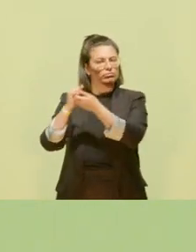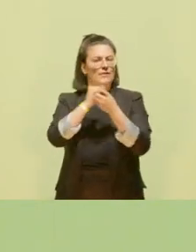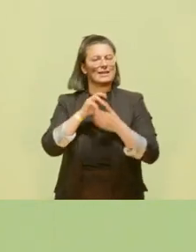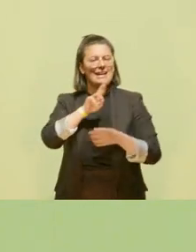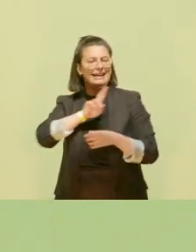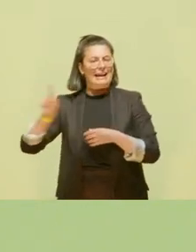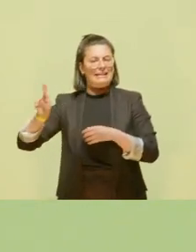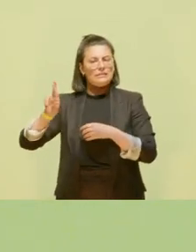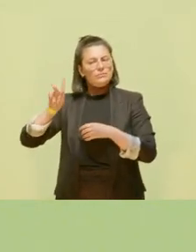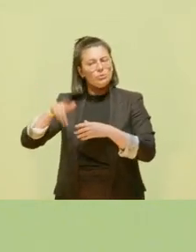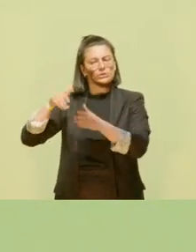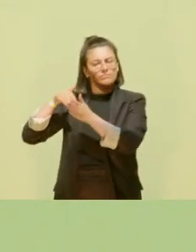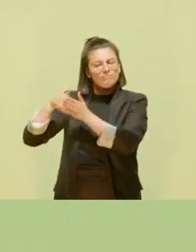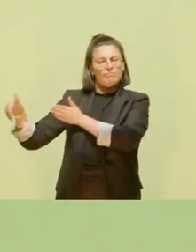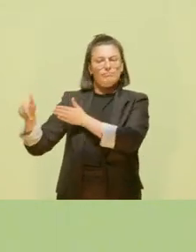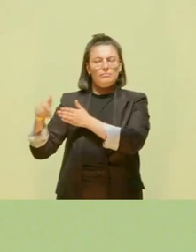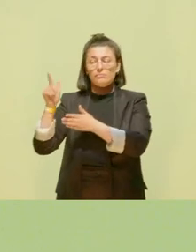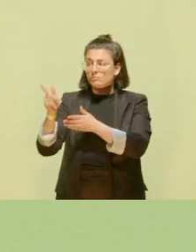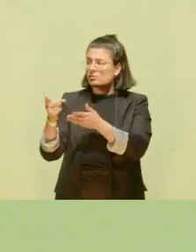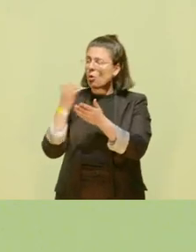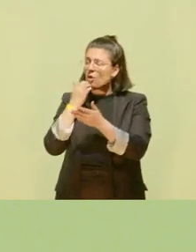anzukämpfen. Ich zähle auf euch.